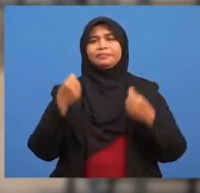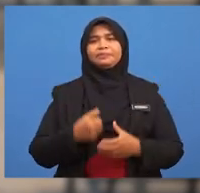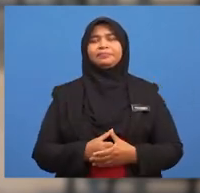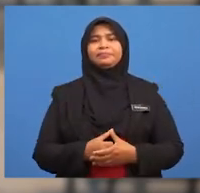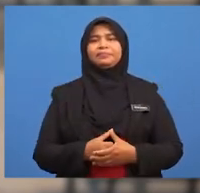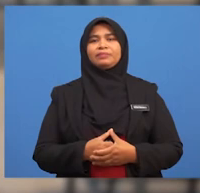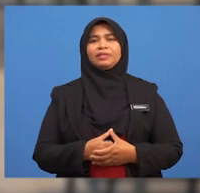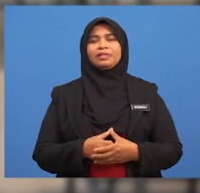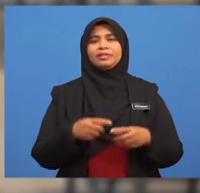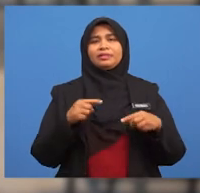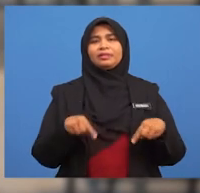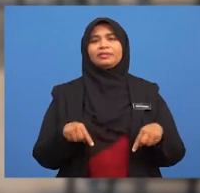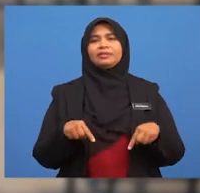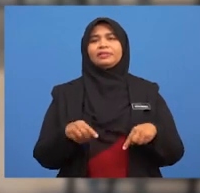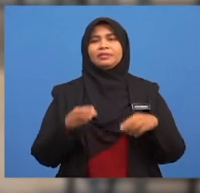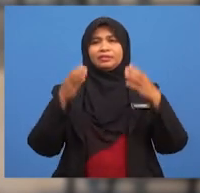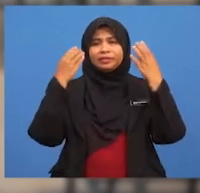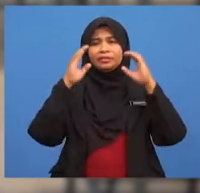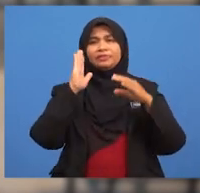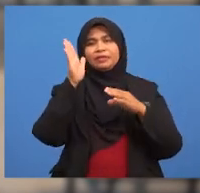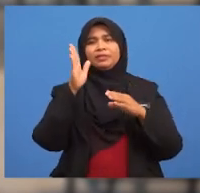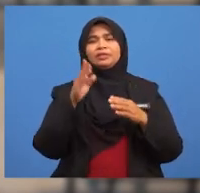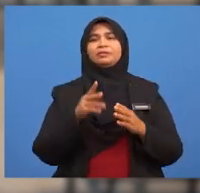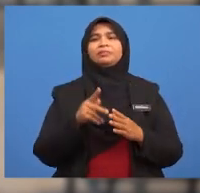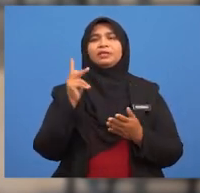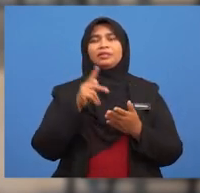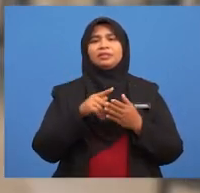Terima kasih kerana menonton!